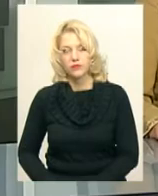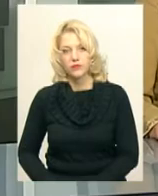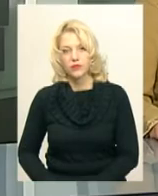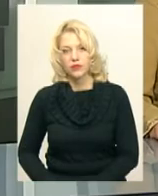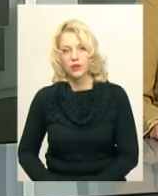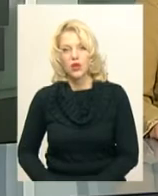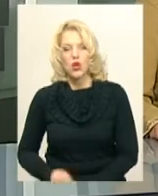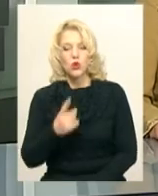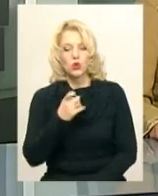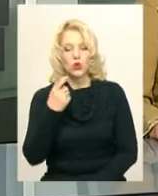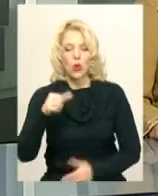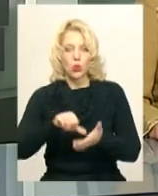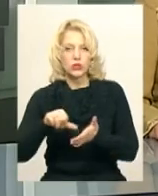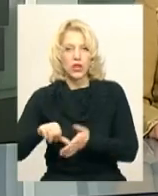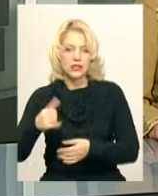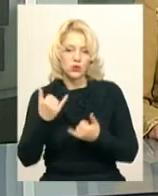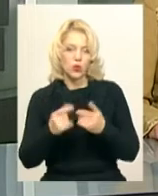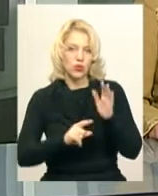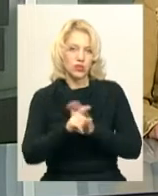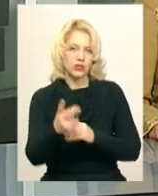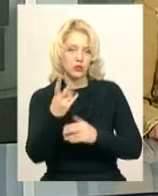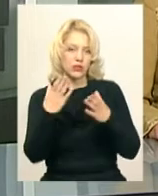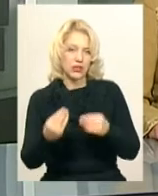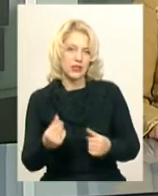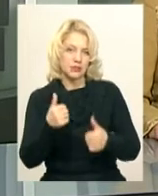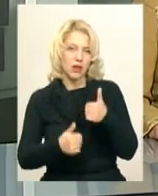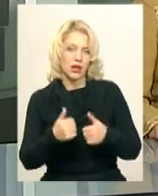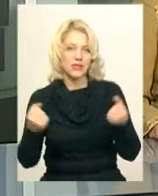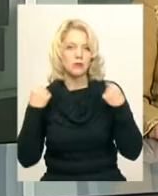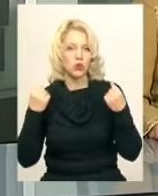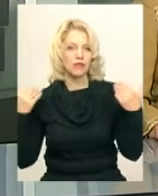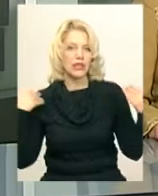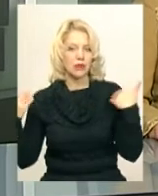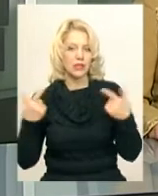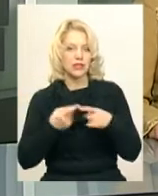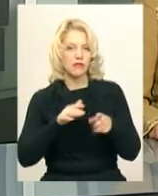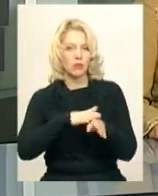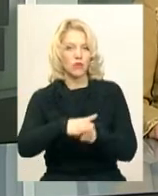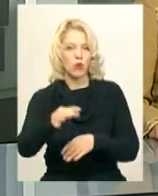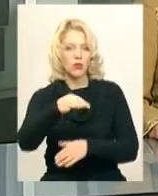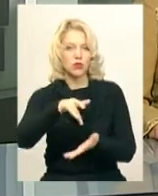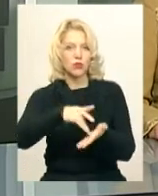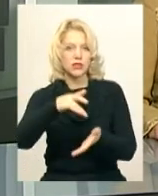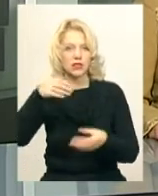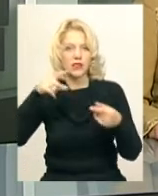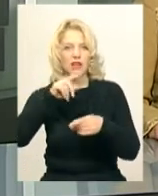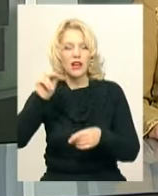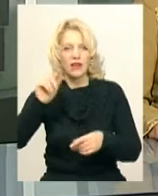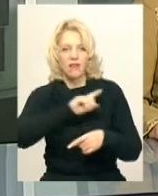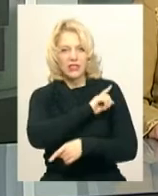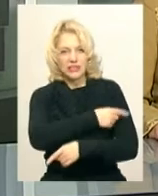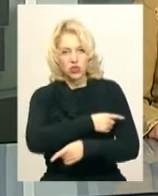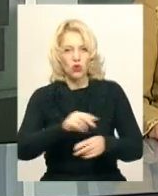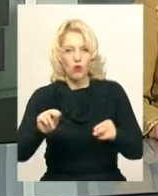Сотні учасниць сьогодні розпочали дводенні змагання зі спортивної гімнастики. Відбуваються вони в Олосному центрі фізичного виховання